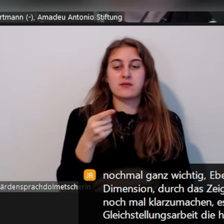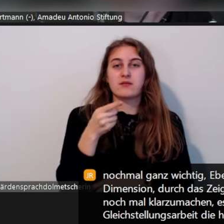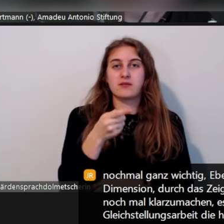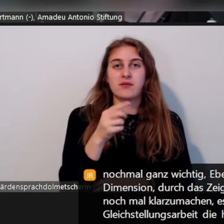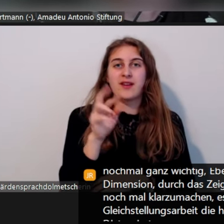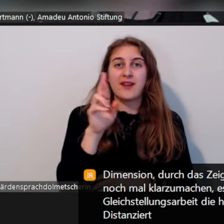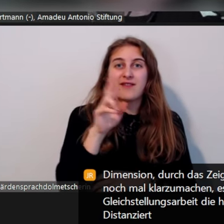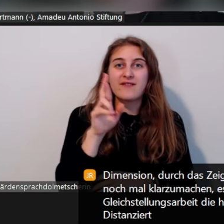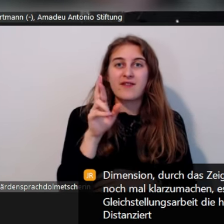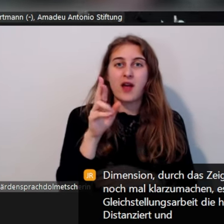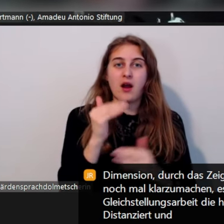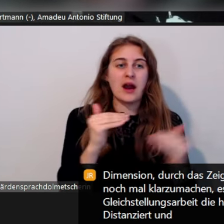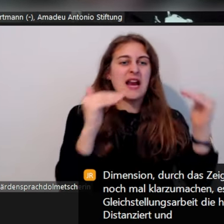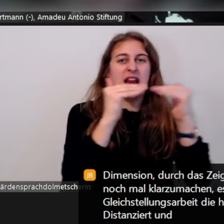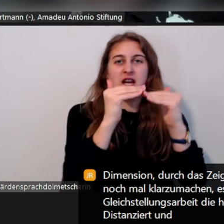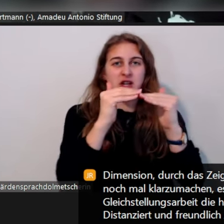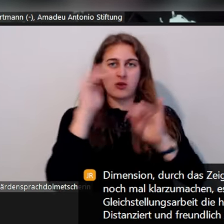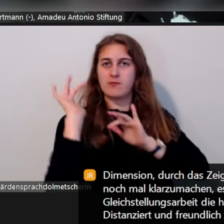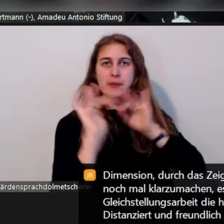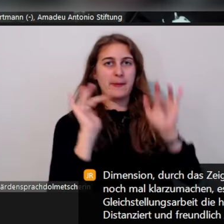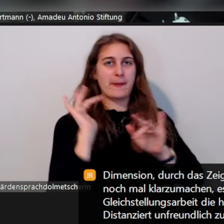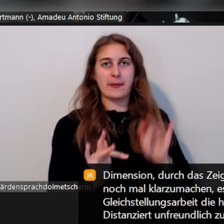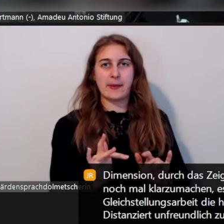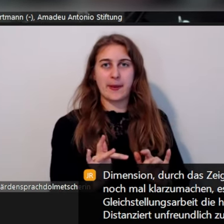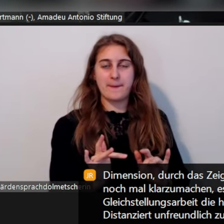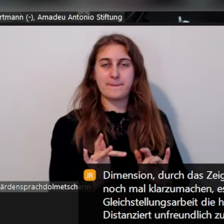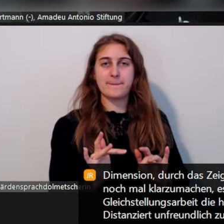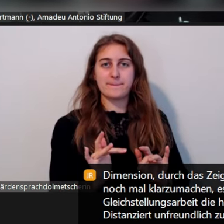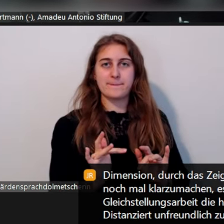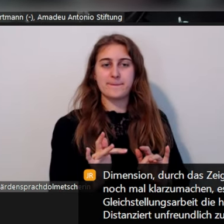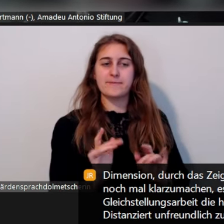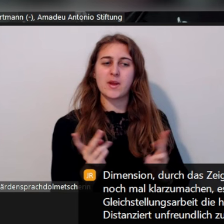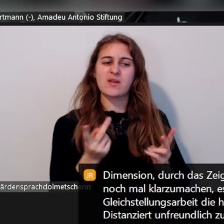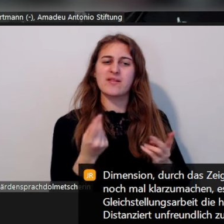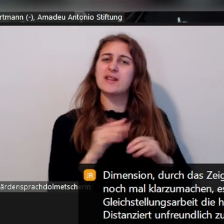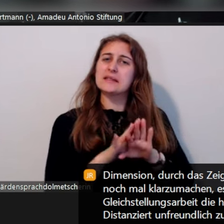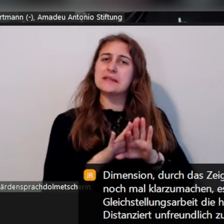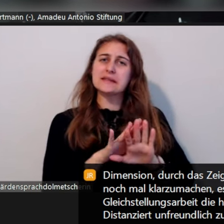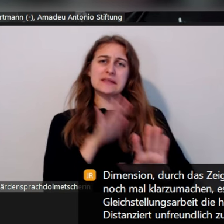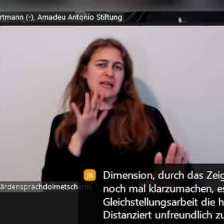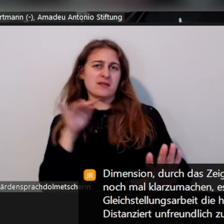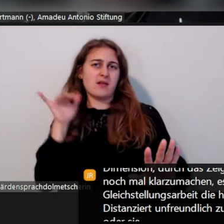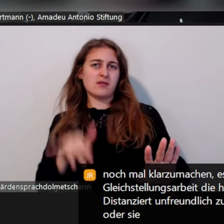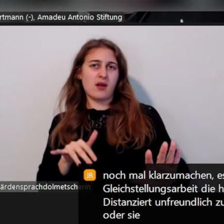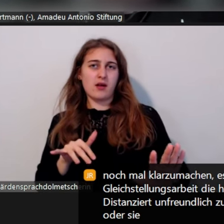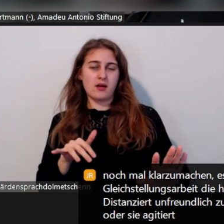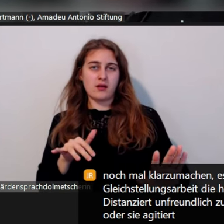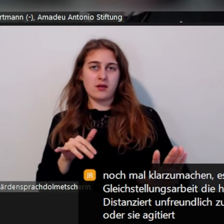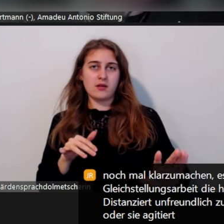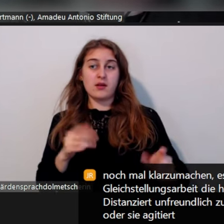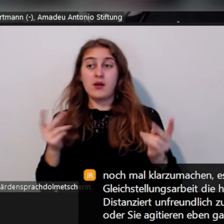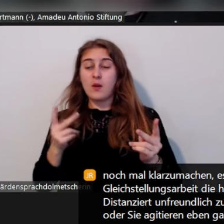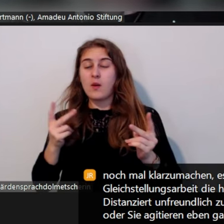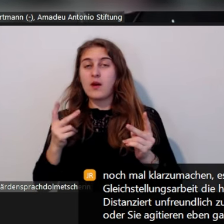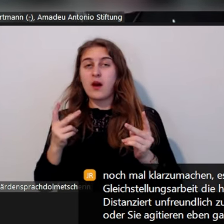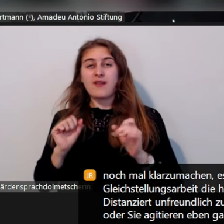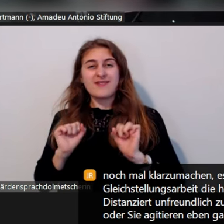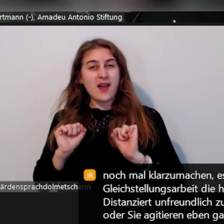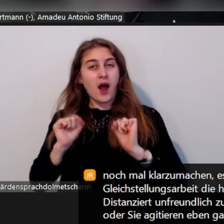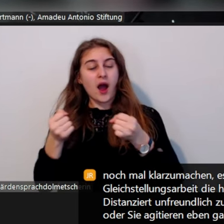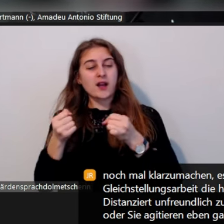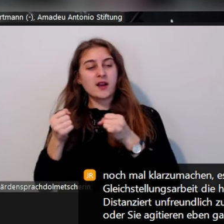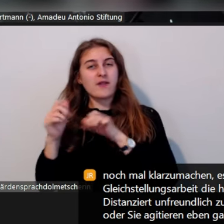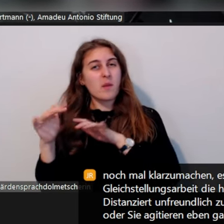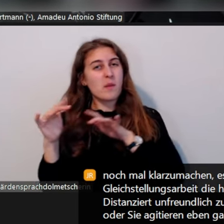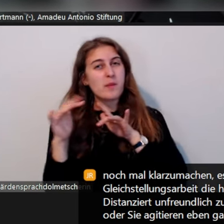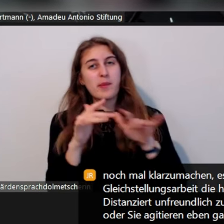distanziert, unfreundlich zu Gleichstellung, denen ist das entweder egal oder sie agitieren eben ganz aktiv dagegen. Also es geht